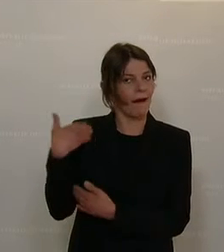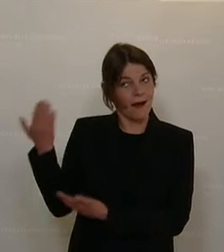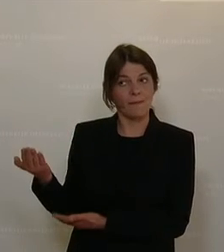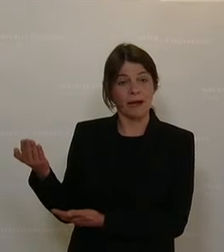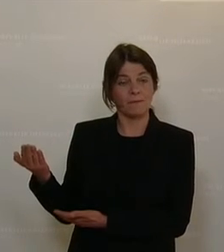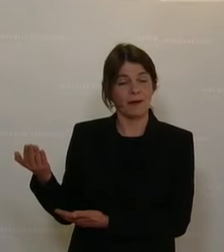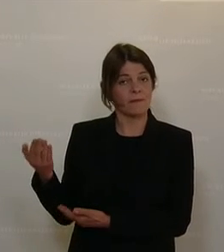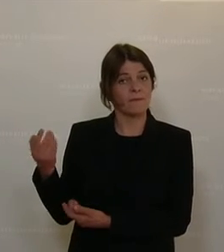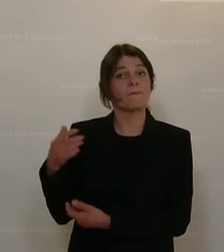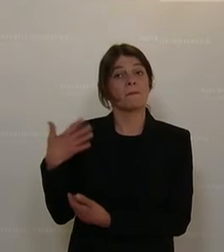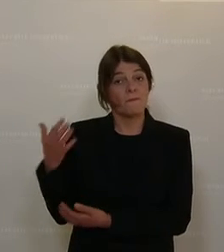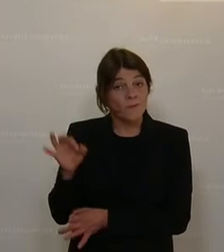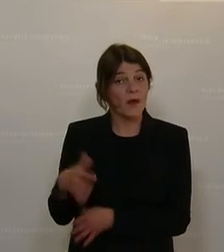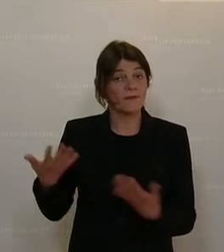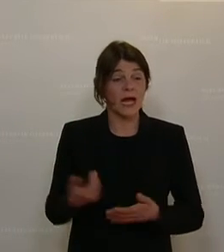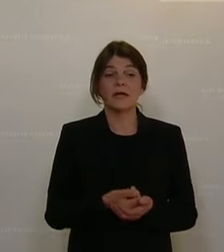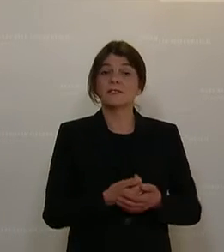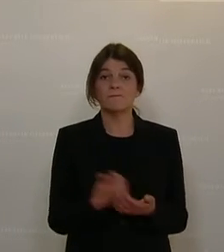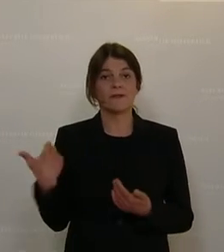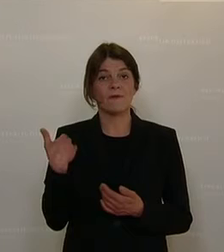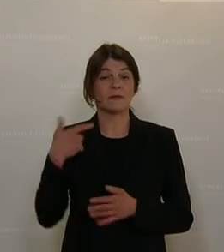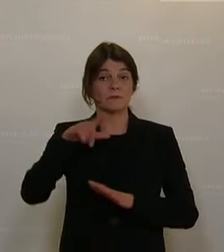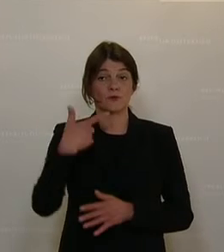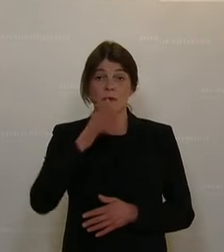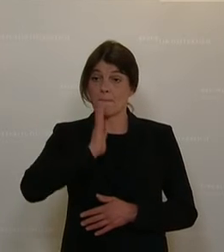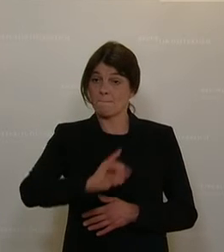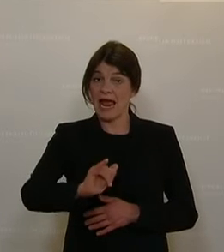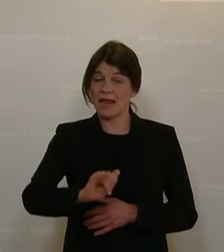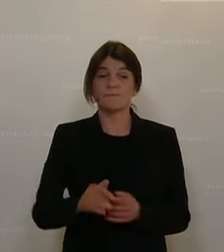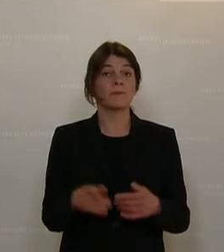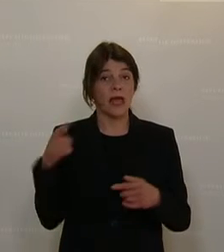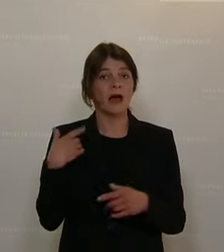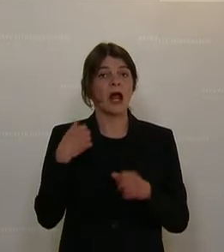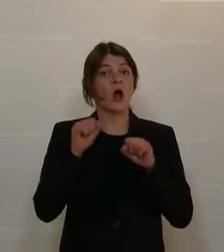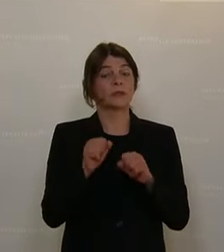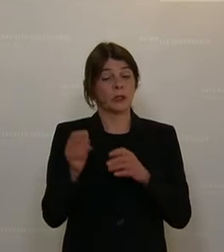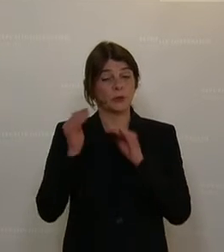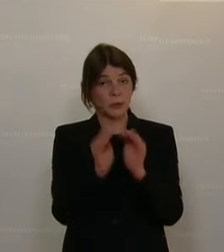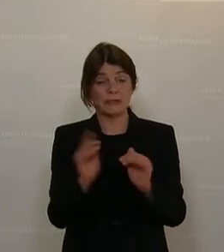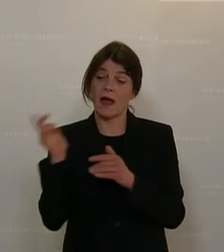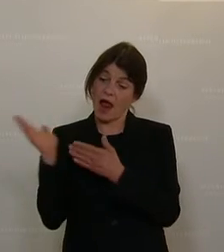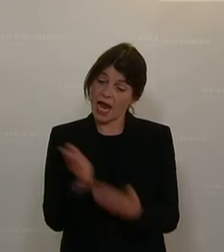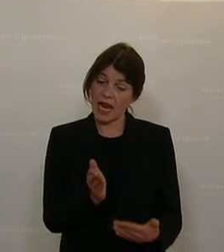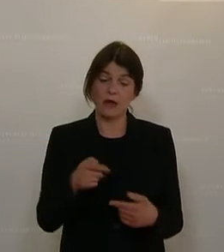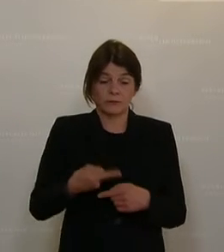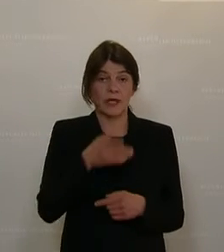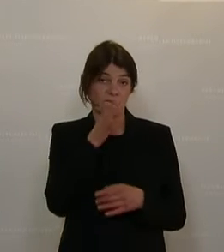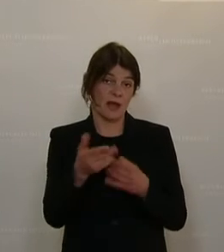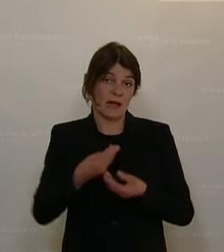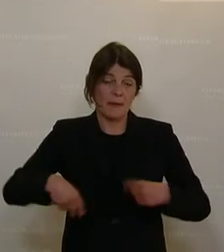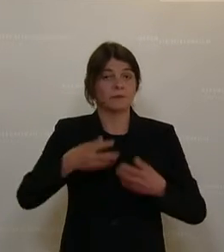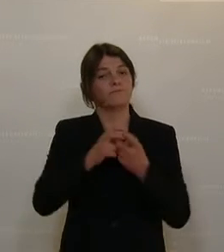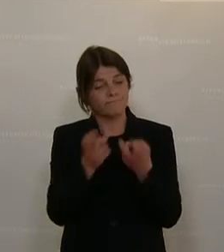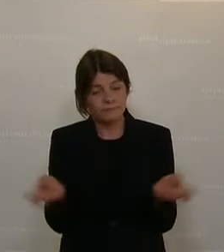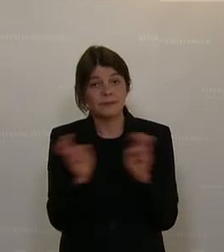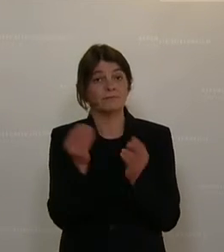ausschließlich dafür, dass er am 27. Mai uns Konsumentenschutz eingeladen hat zu einem gemeinsamen Gespräch, zeigt dafür,